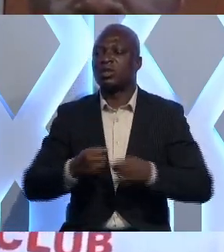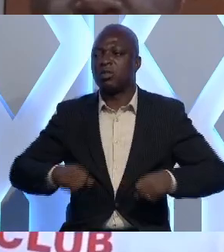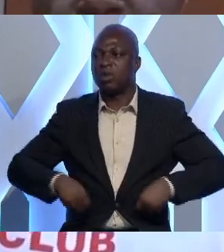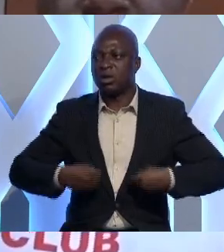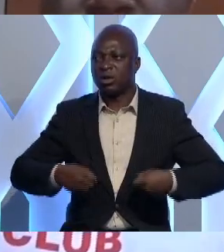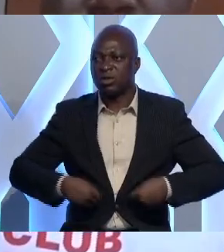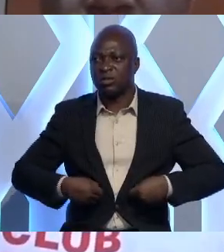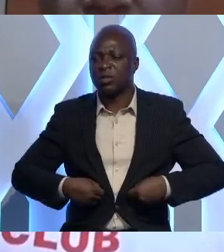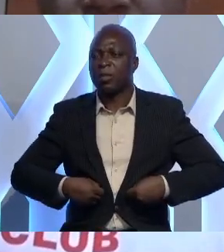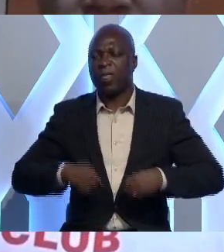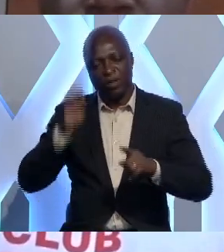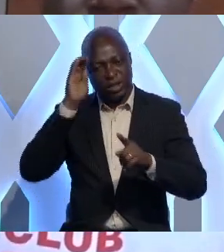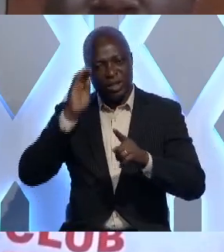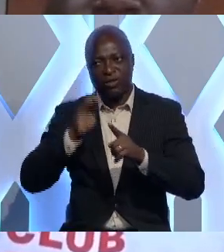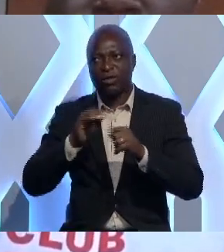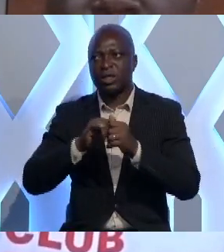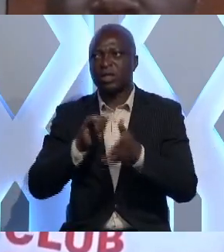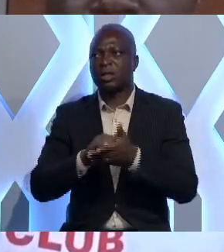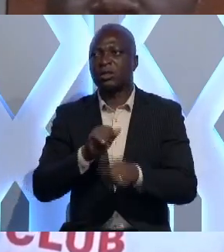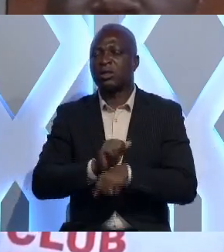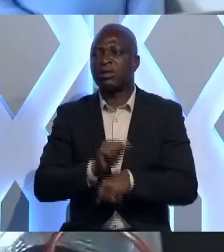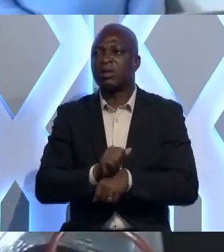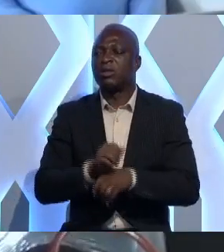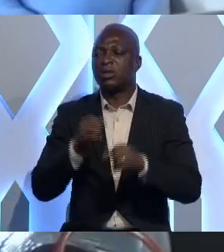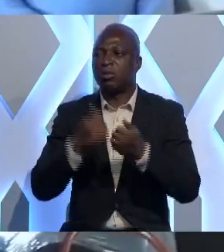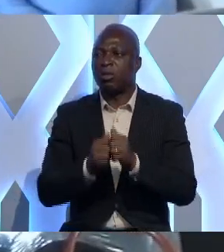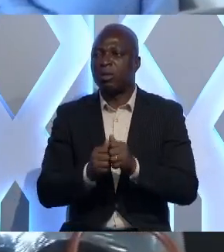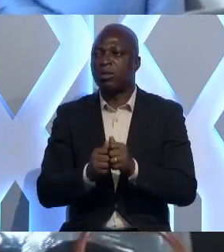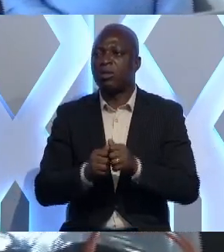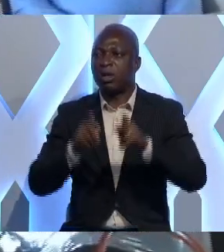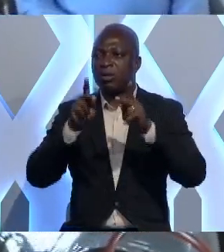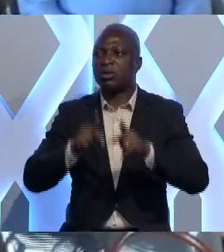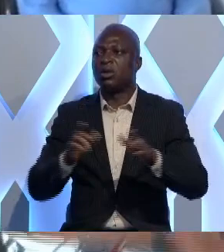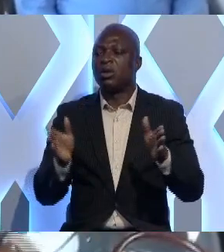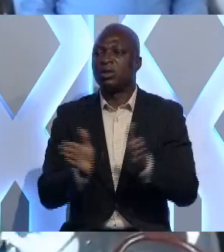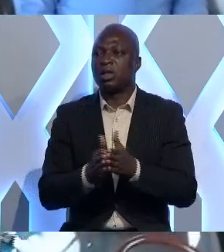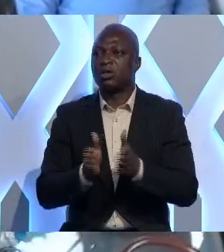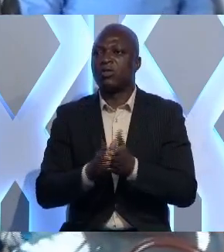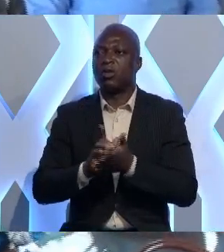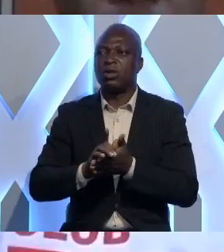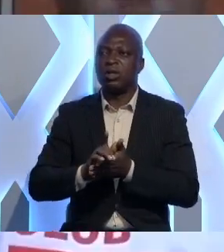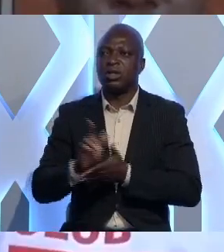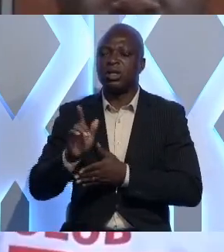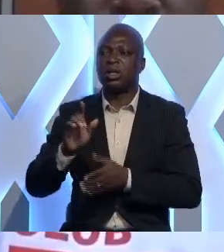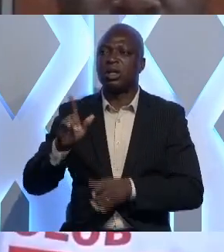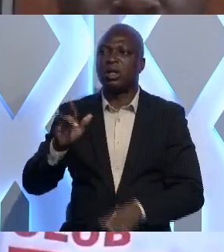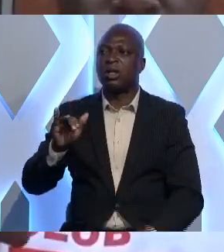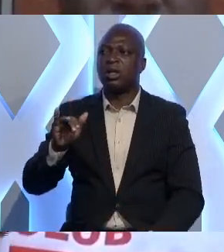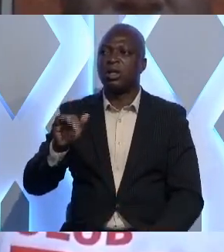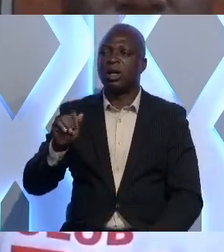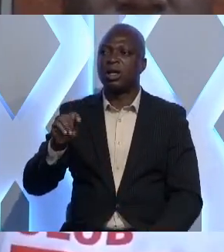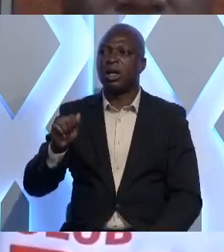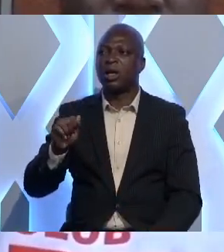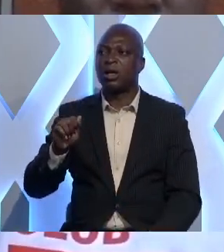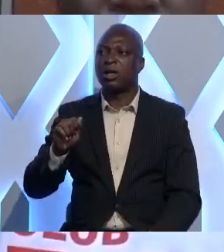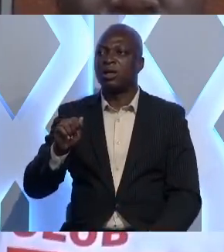le grand public des dangers du plastique sur l'environnement et sur les personnes. On s'est retrouvés au lycée Liata où s